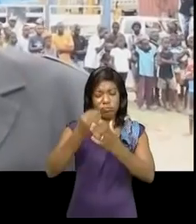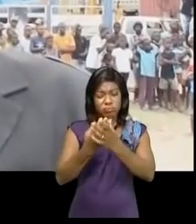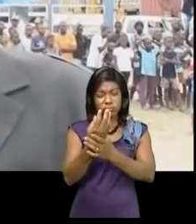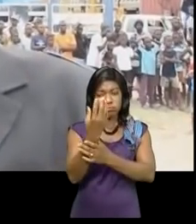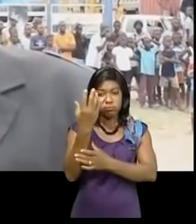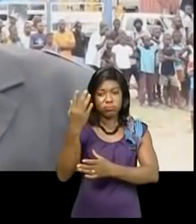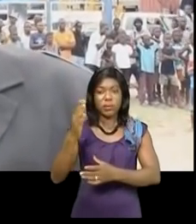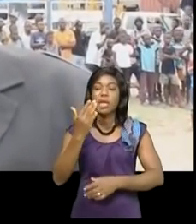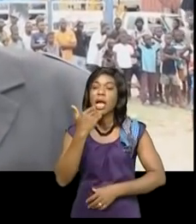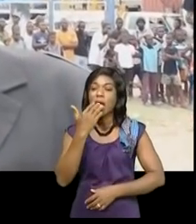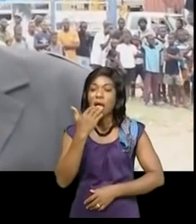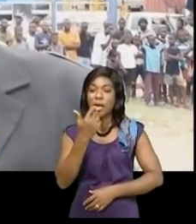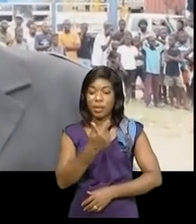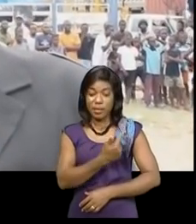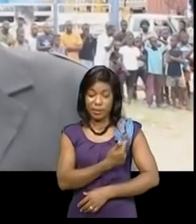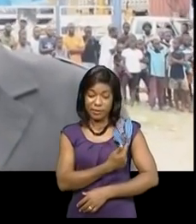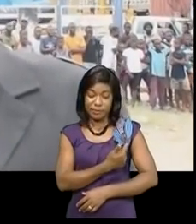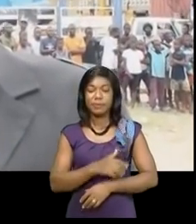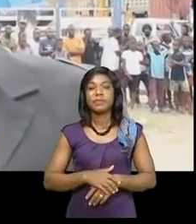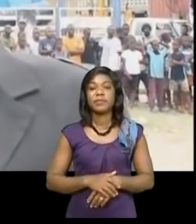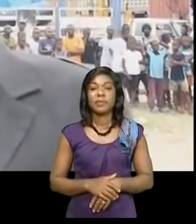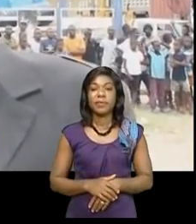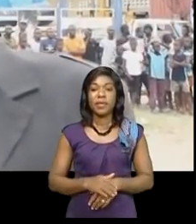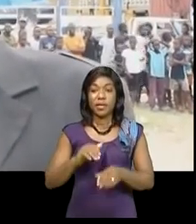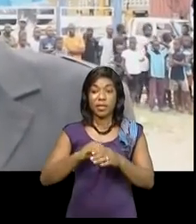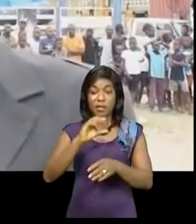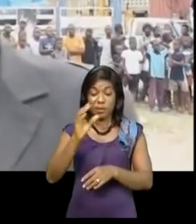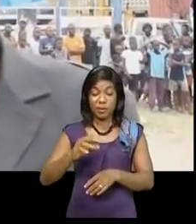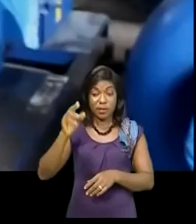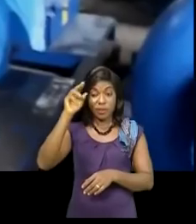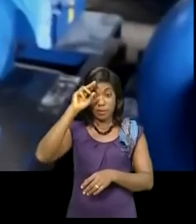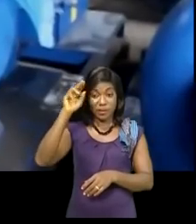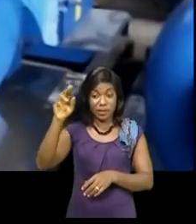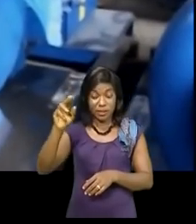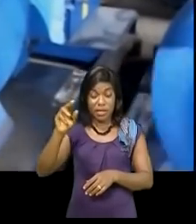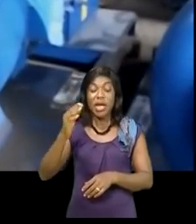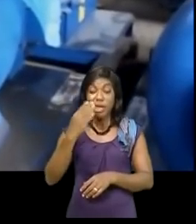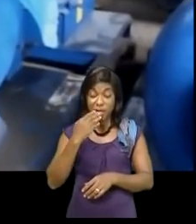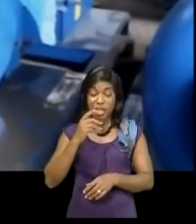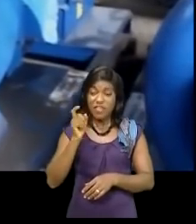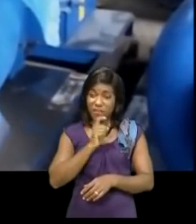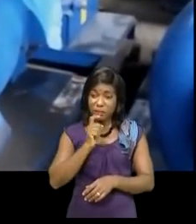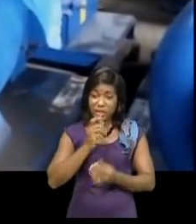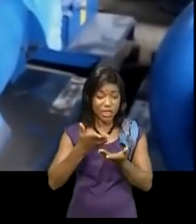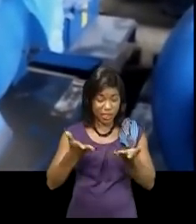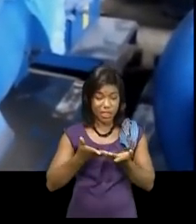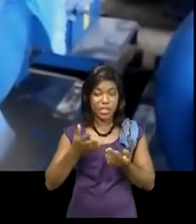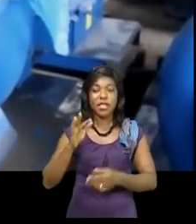aussi la productivité du riz, du riz local comme vous pouvez le constater. Il s'agit de pouvoir